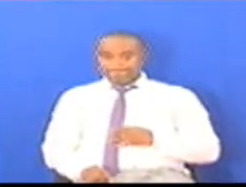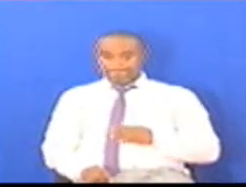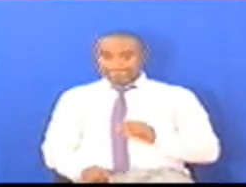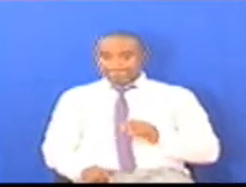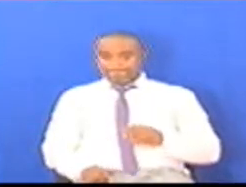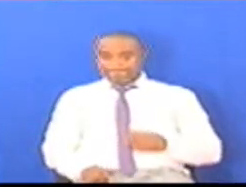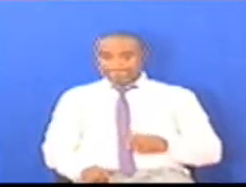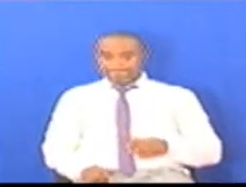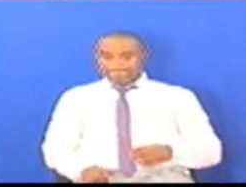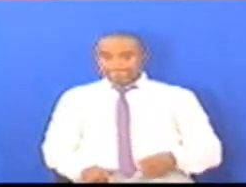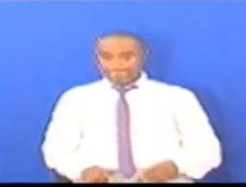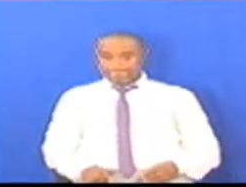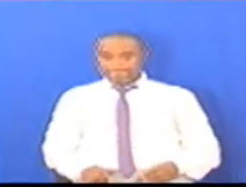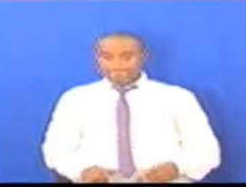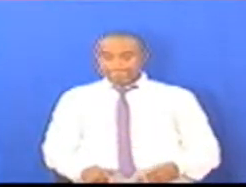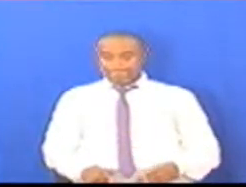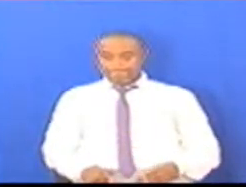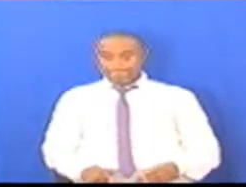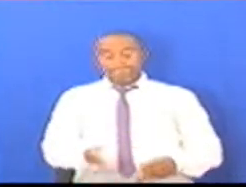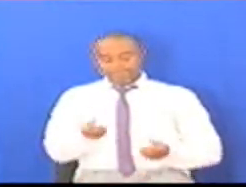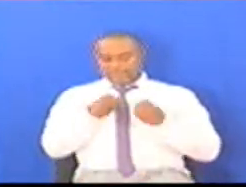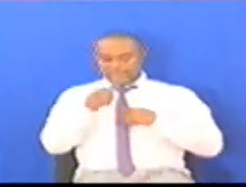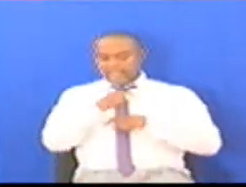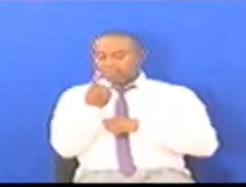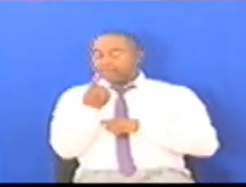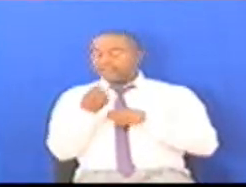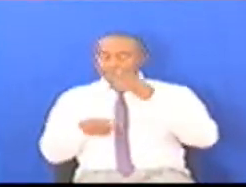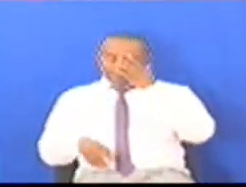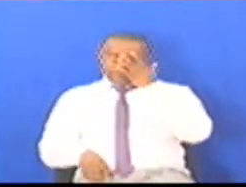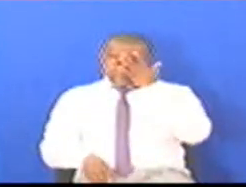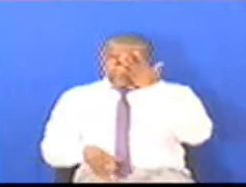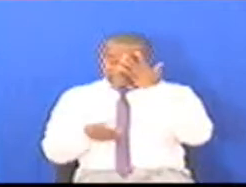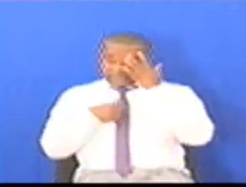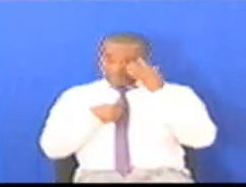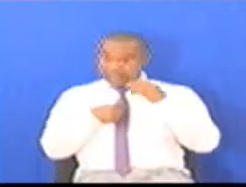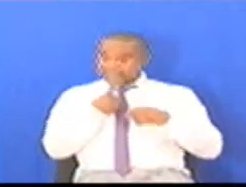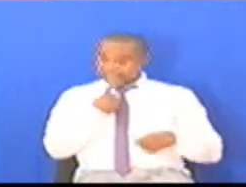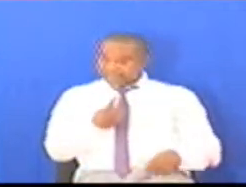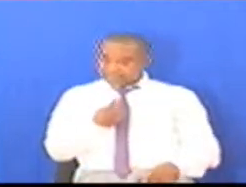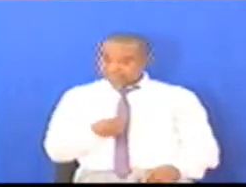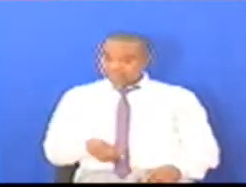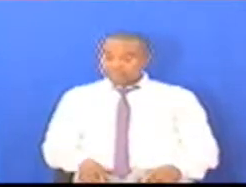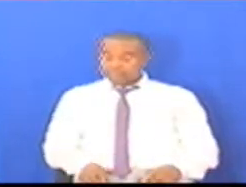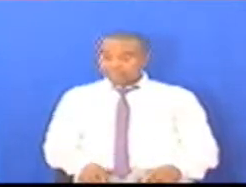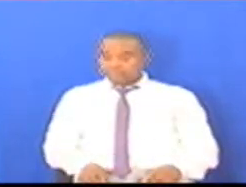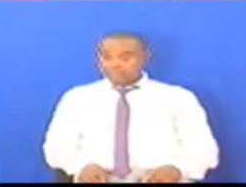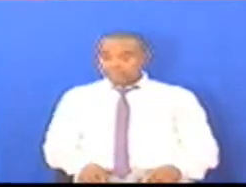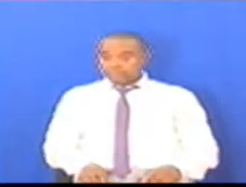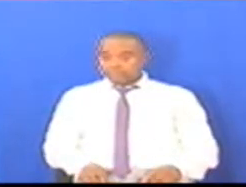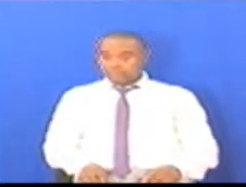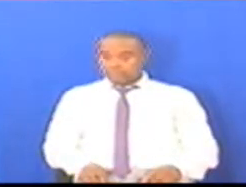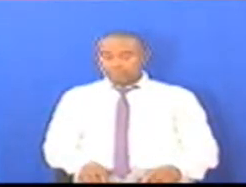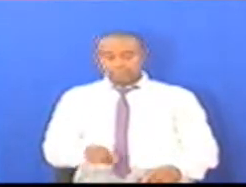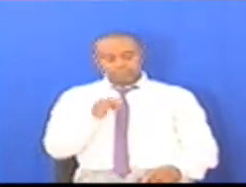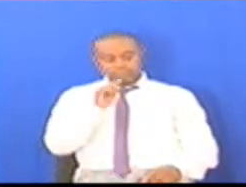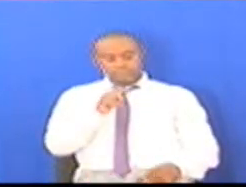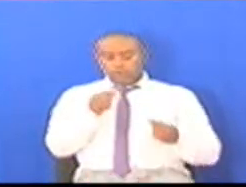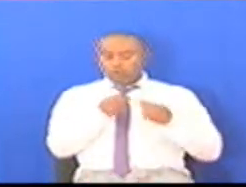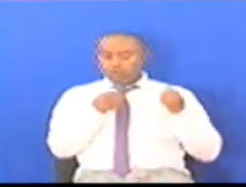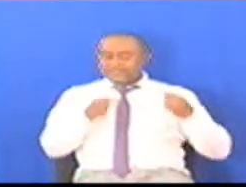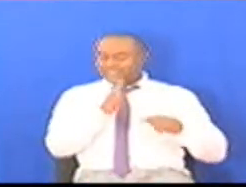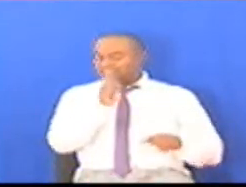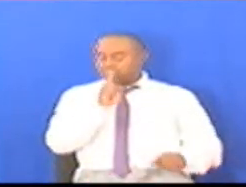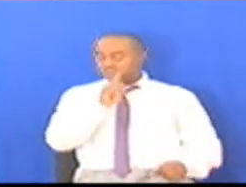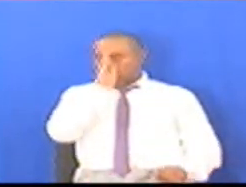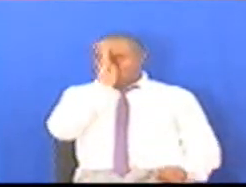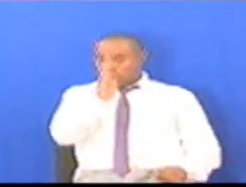Mwisho niseme tu Mwisho tu niseme mweshimwa speaker Kwamba Upinzani siyo wadui